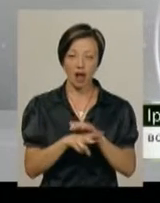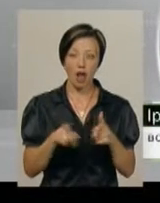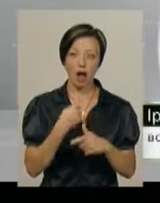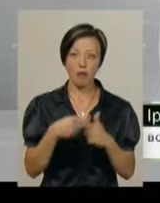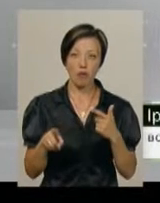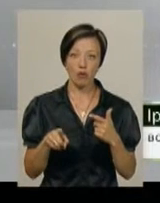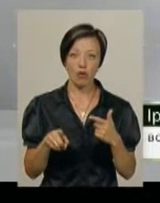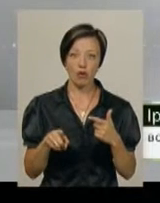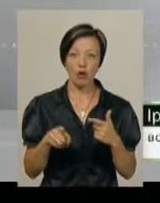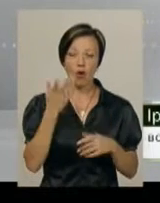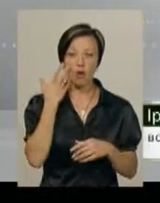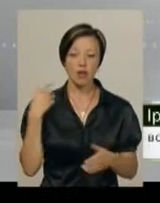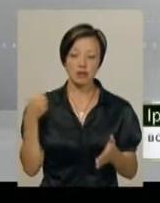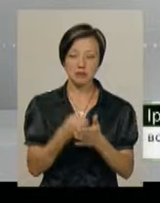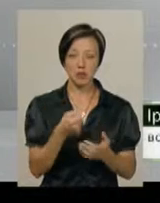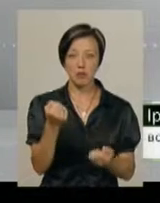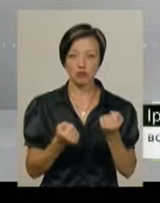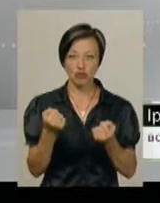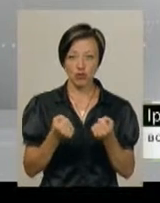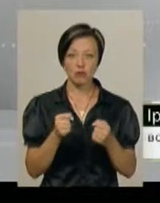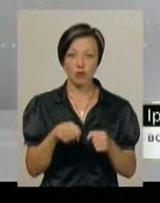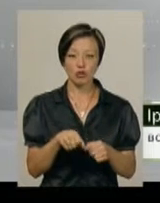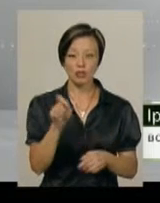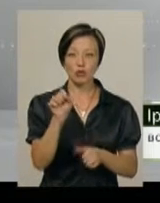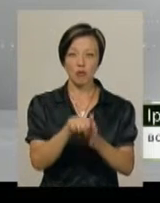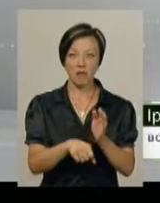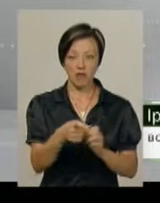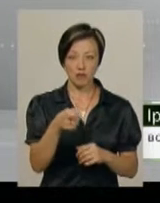або вона колись була машина, може то здобивав її.